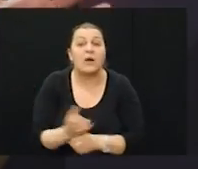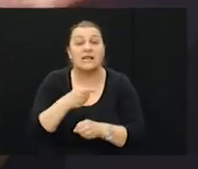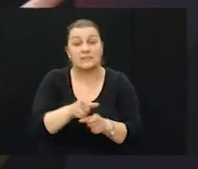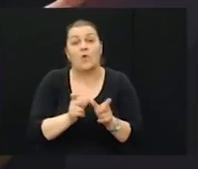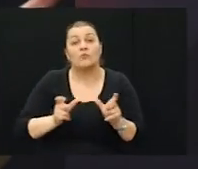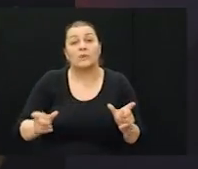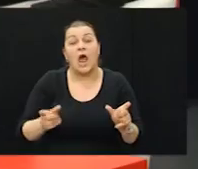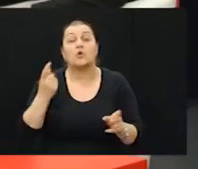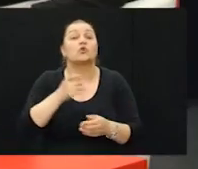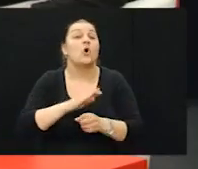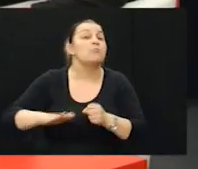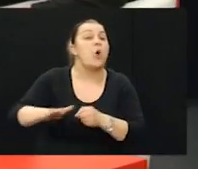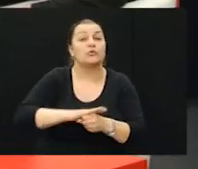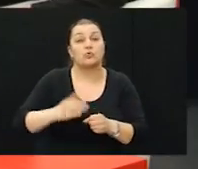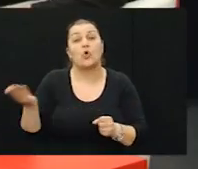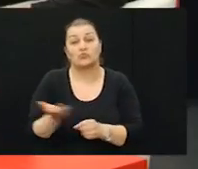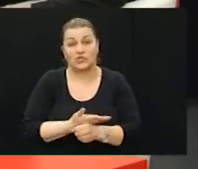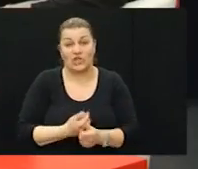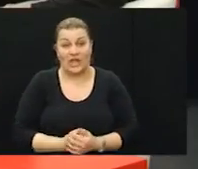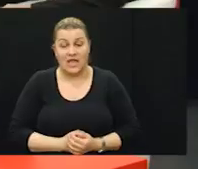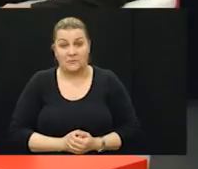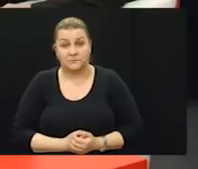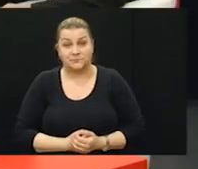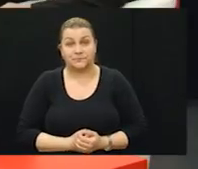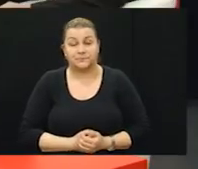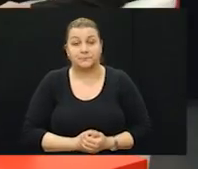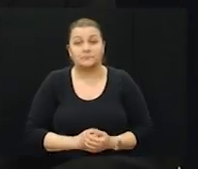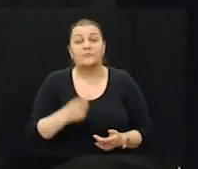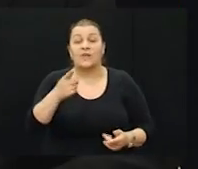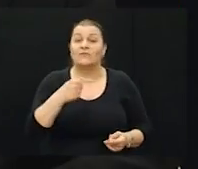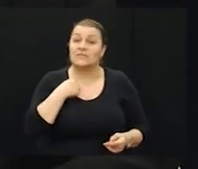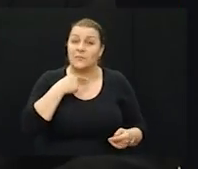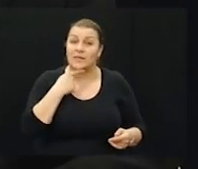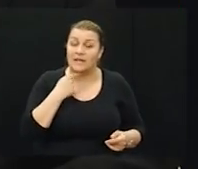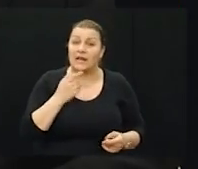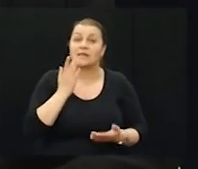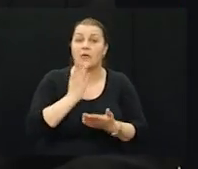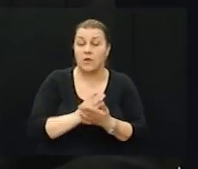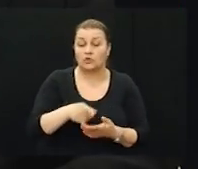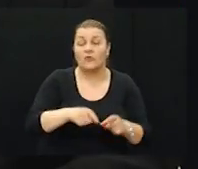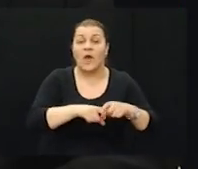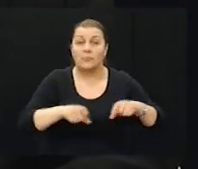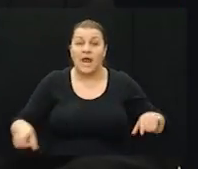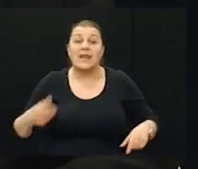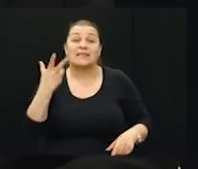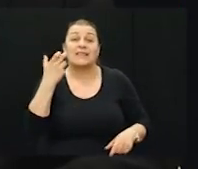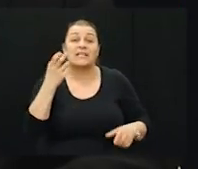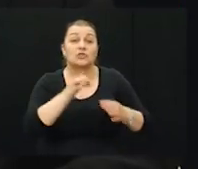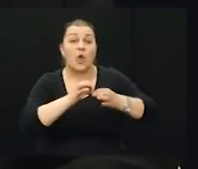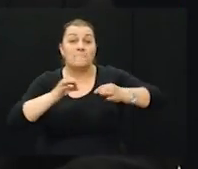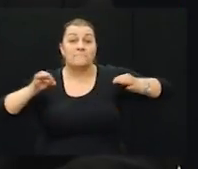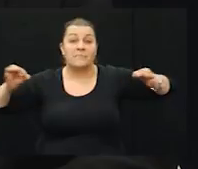I to je prava istina. Brigadiru, ako se ne varam, rekste mi jedan podatak da je brana čak 300 metara